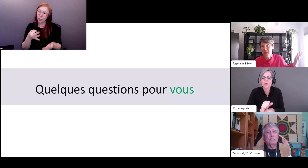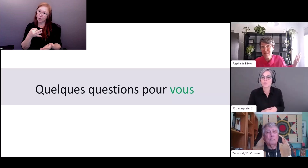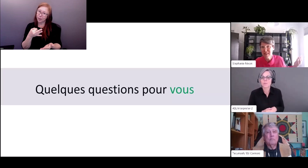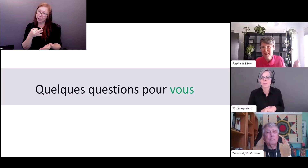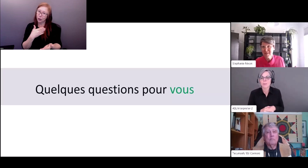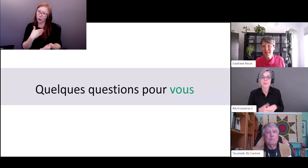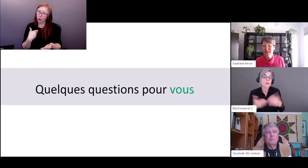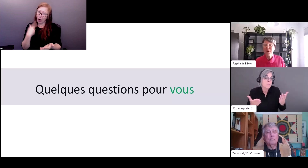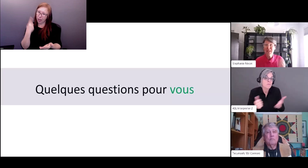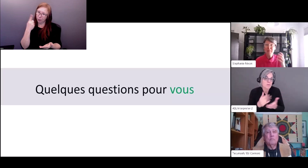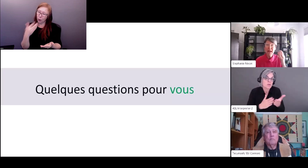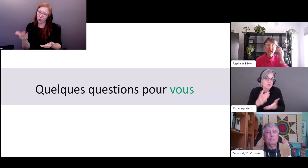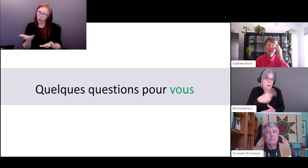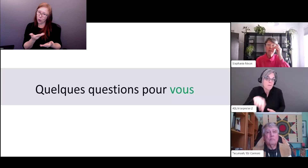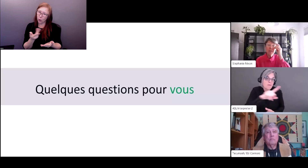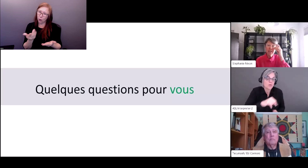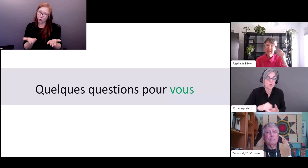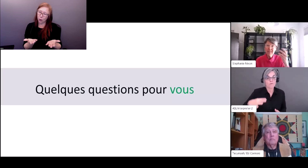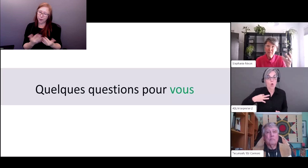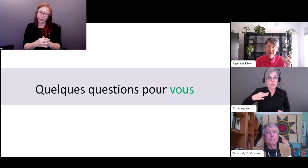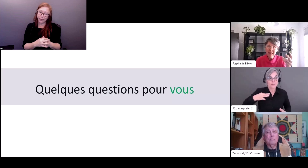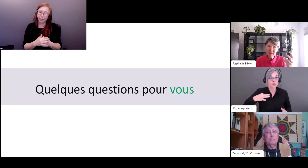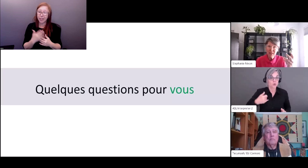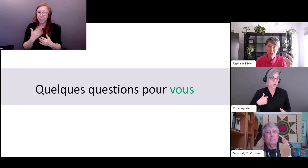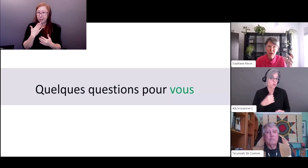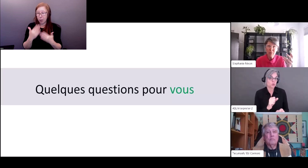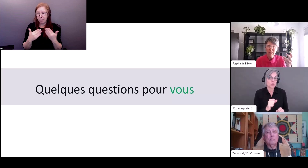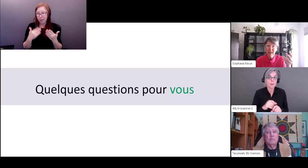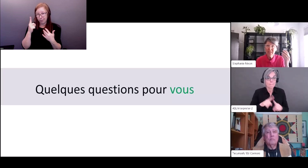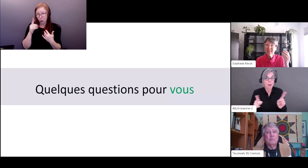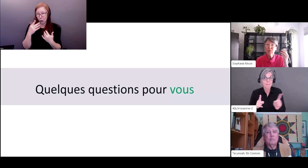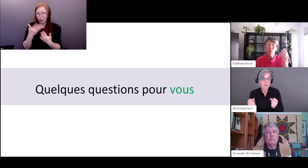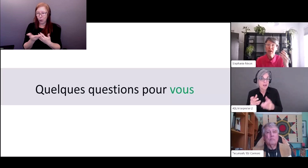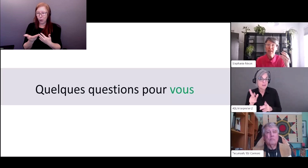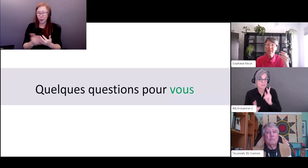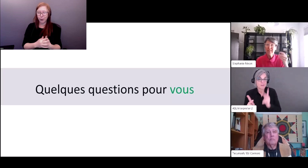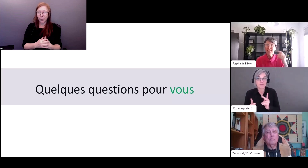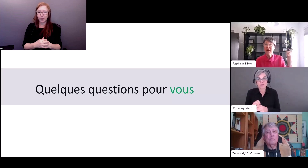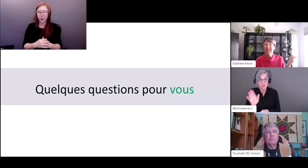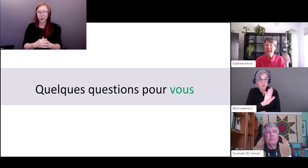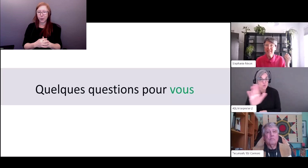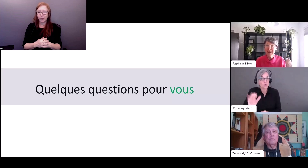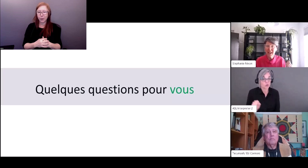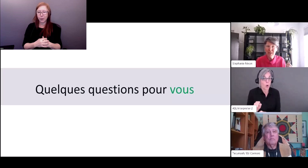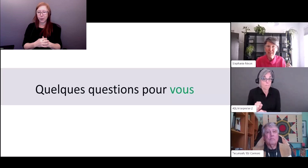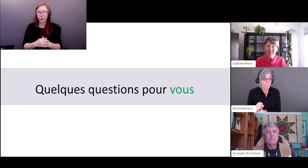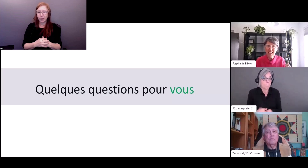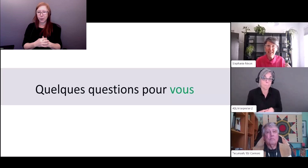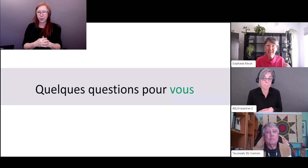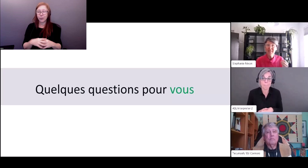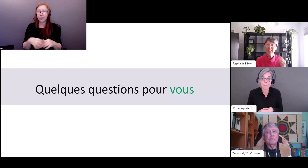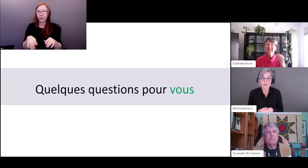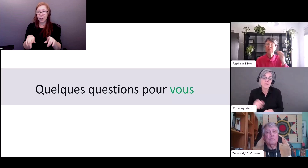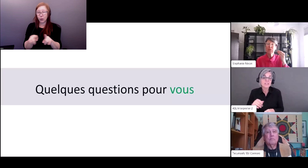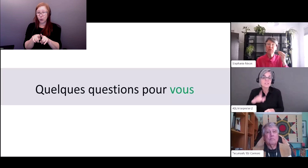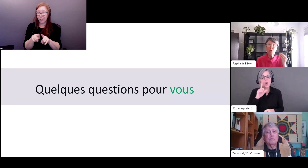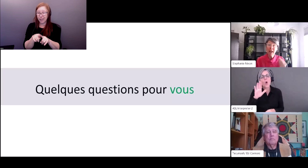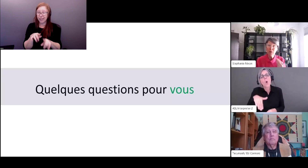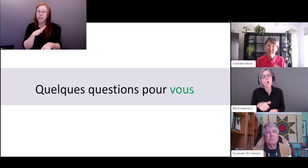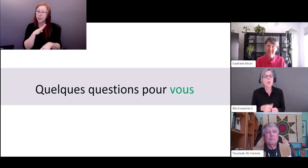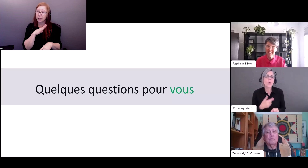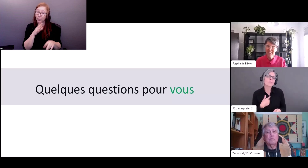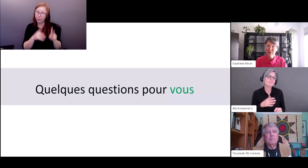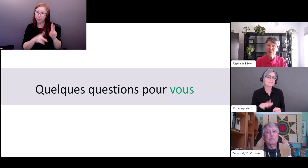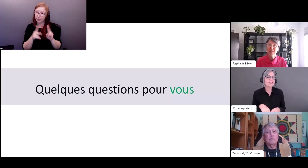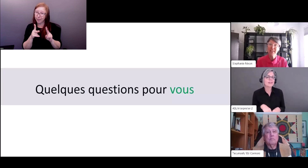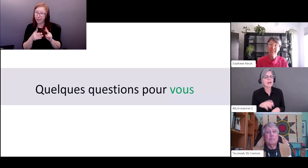'hui nous faisons ce travail non pas en tant que volontaires mais bien sûr il y a beaucoup de volontaires entre parmi vous mais